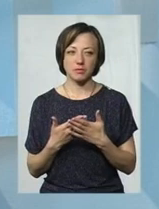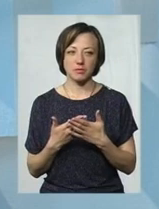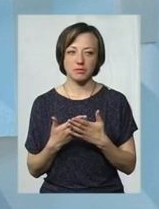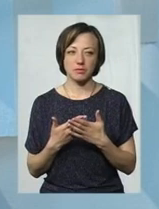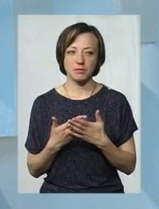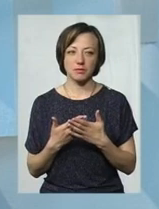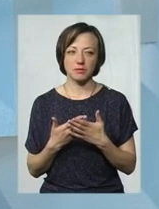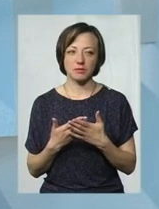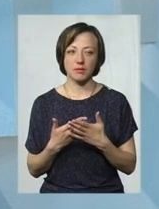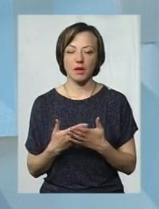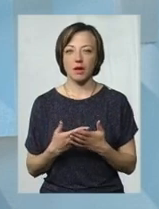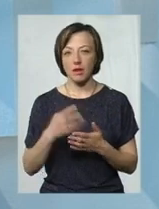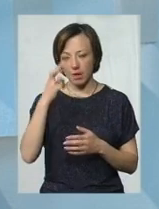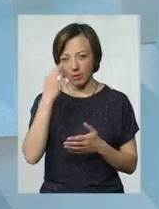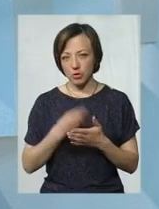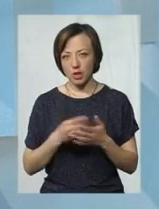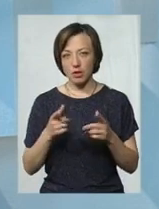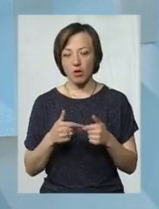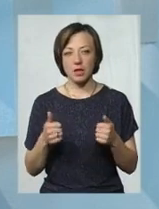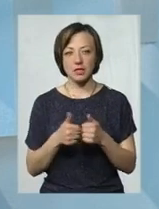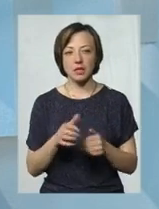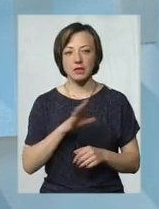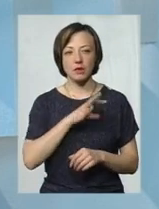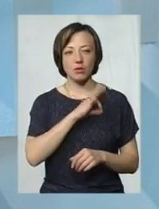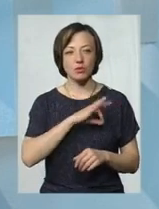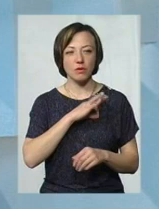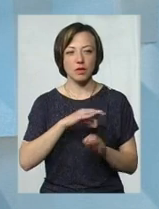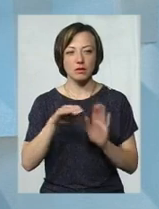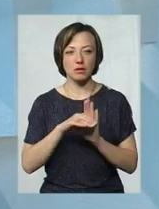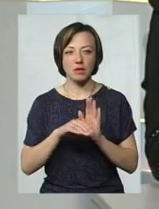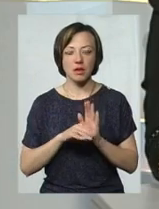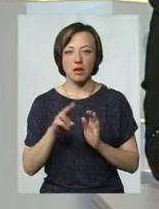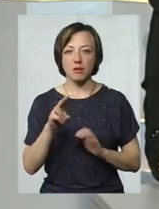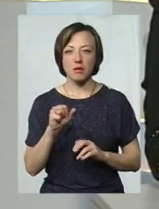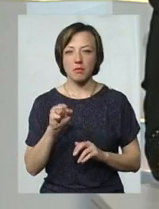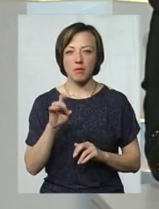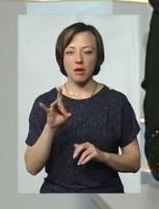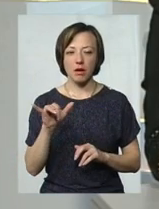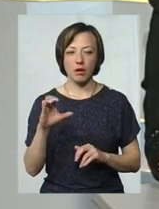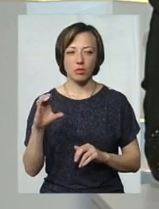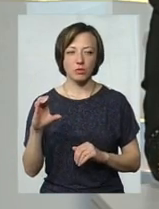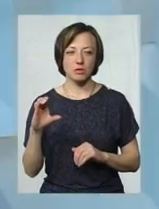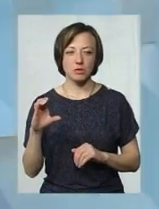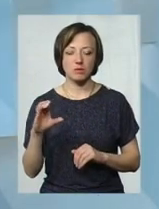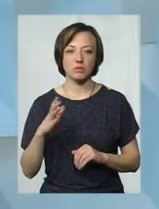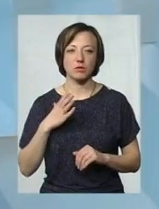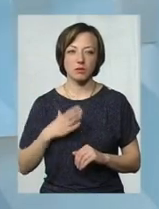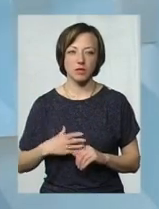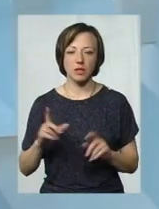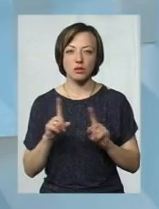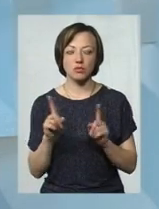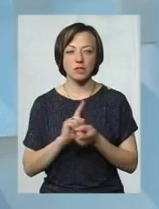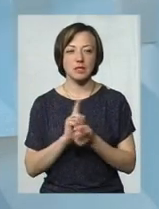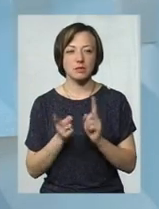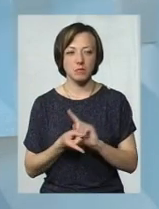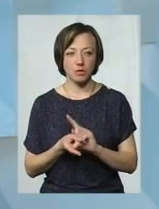бюджетні організації користувалися такою програмою «Парус». Ну, їм доведеться щось змінювати,